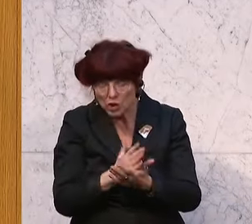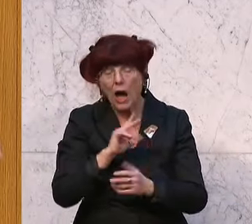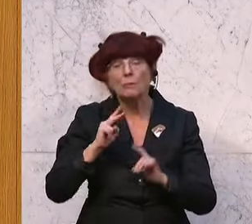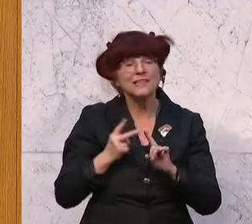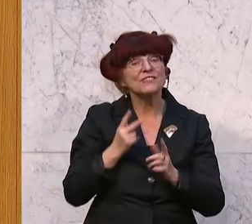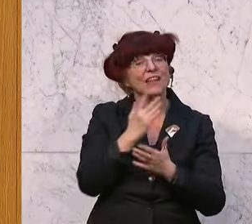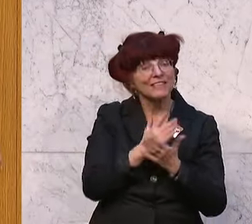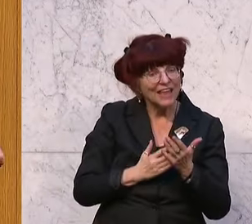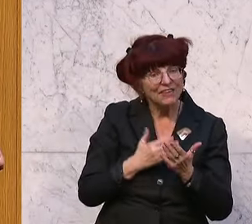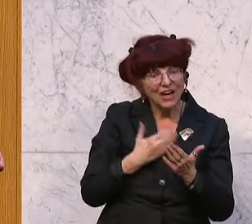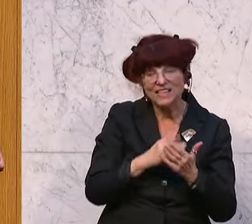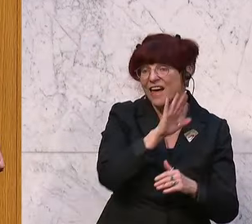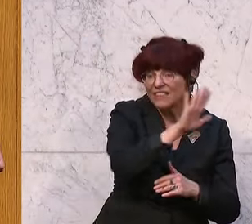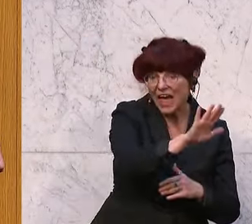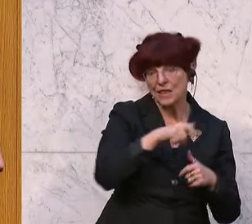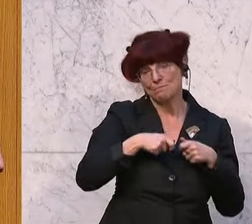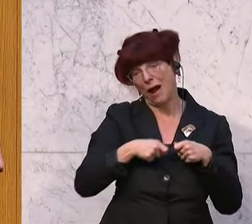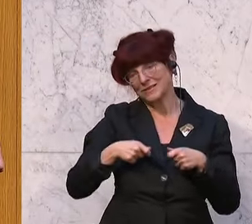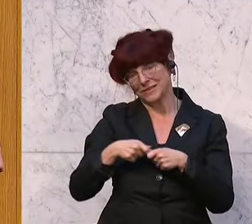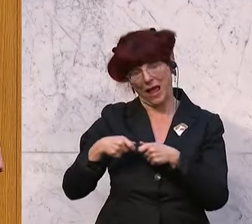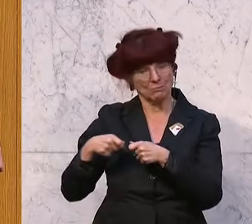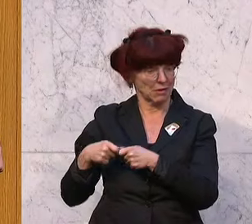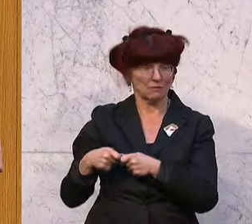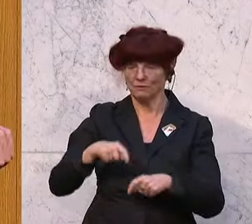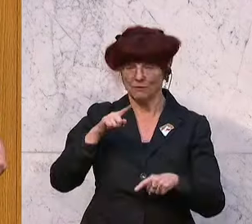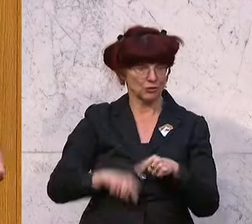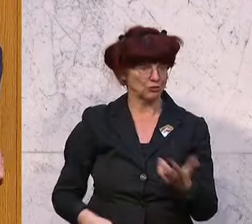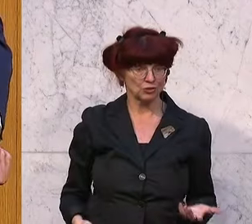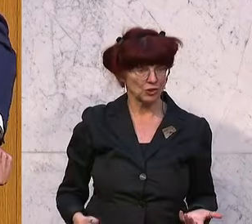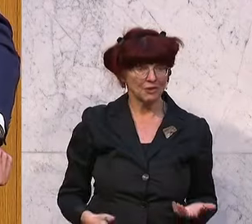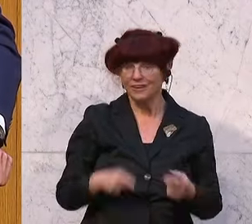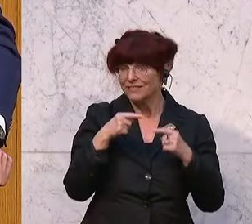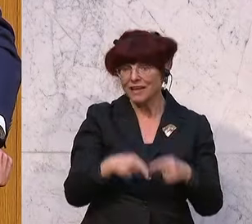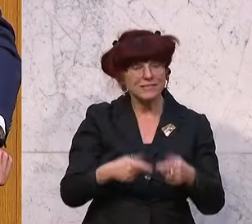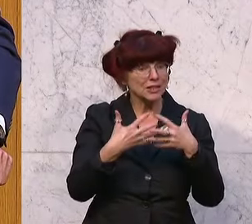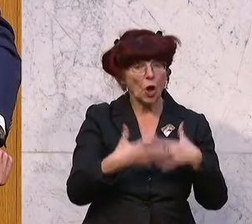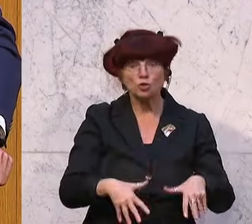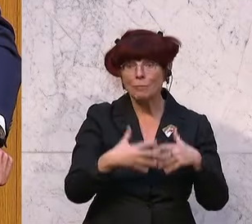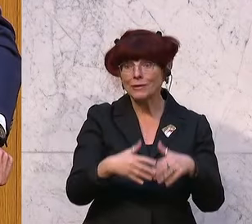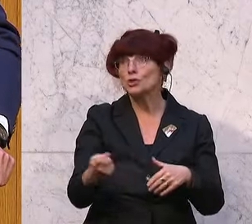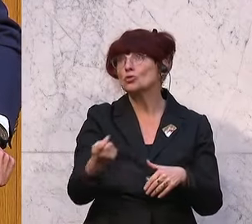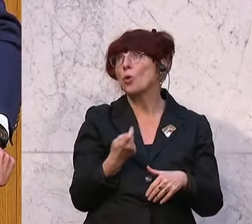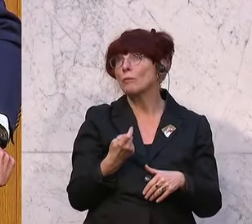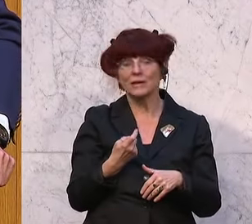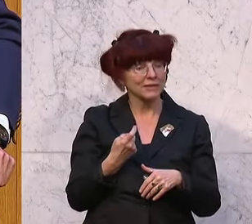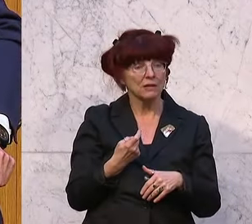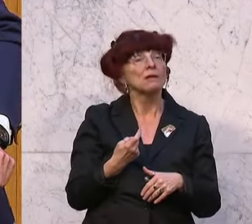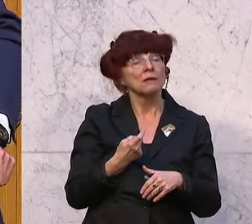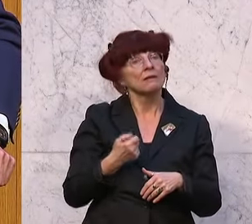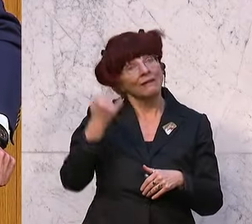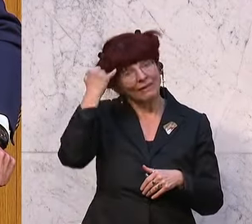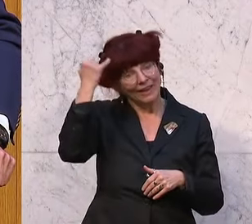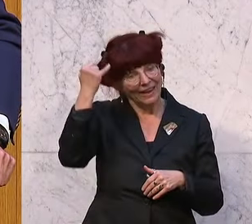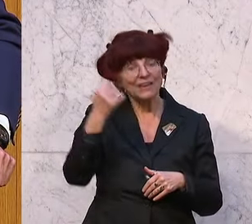dass diese Reaktionen und die Maßnahmen, die Sie darauf gesetzt haben, dass die kein Automatismus sind und nicht vom Himmel gefallen sind, sondern dass es